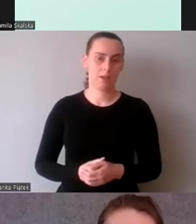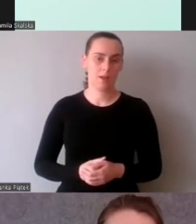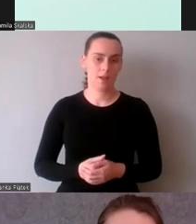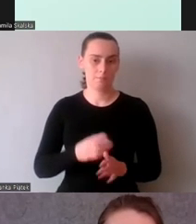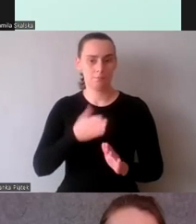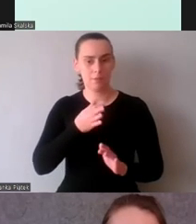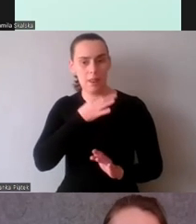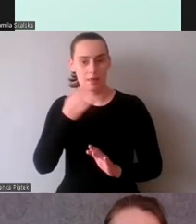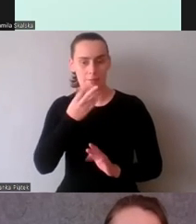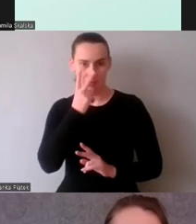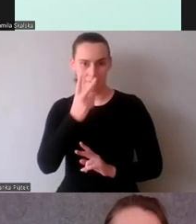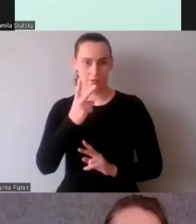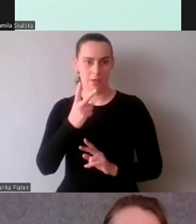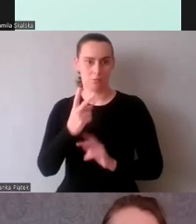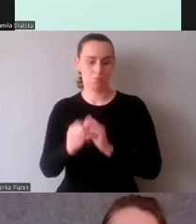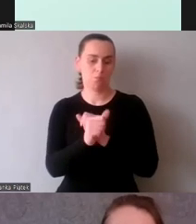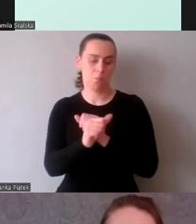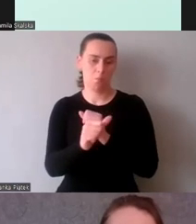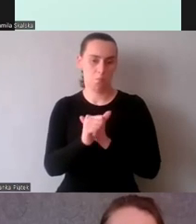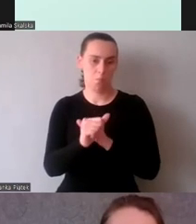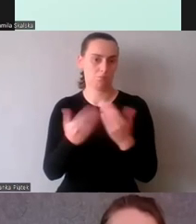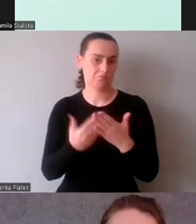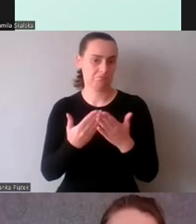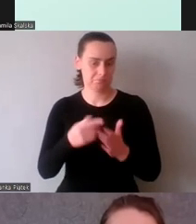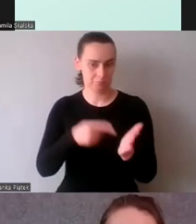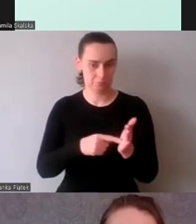Być może potrzebowaliśmy innych testów.